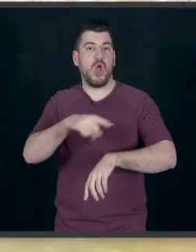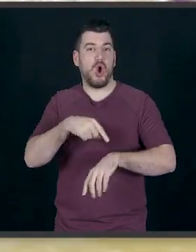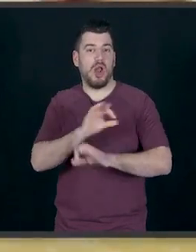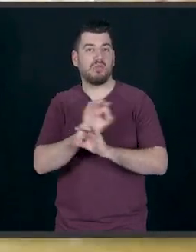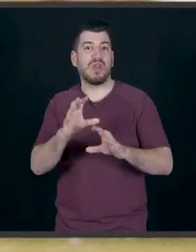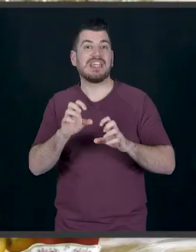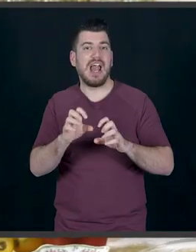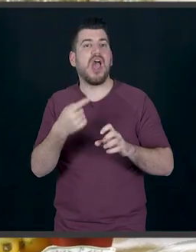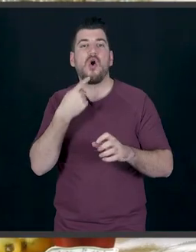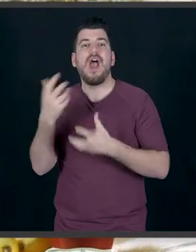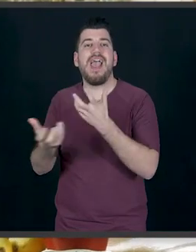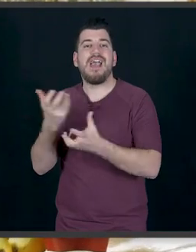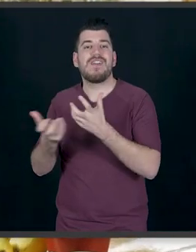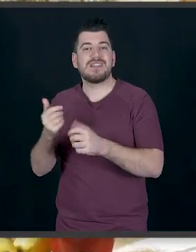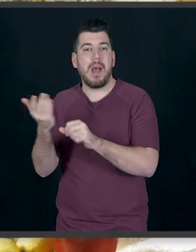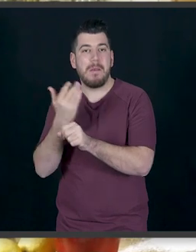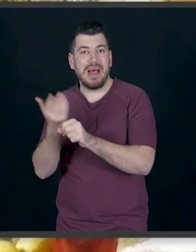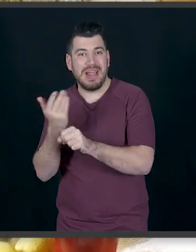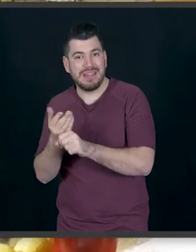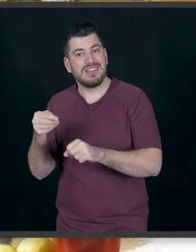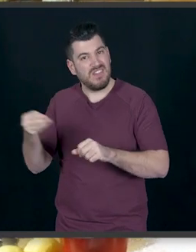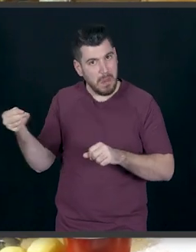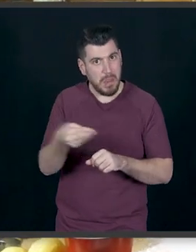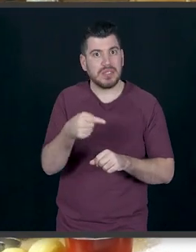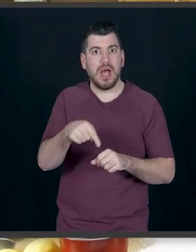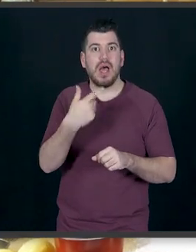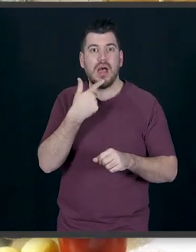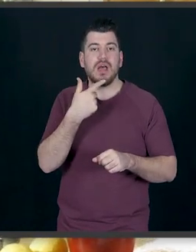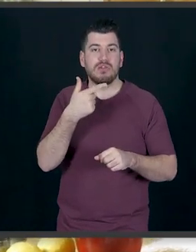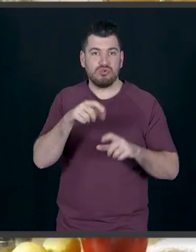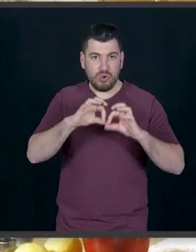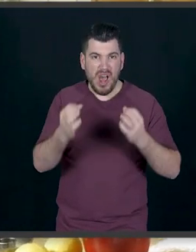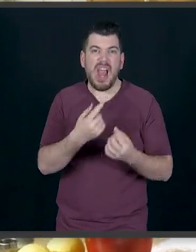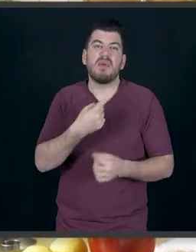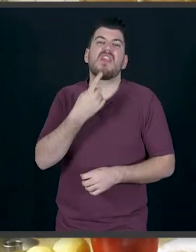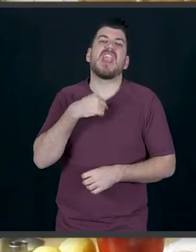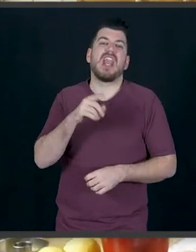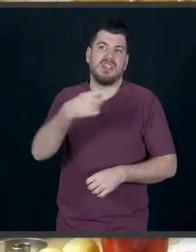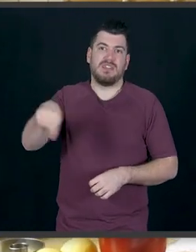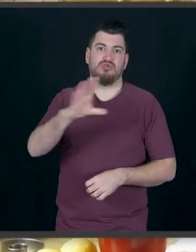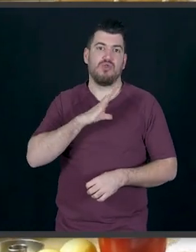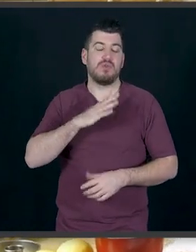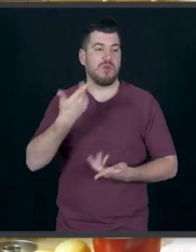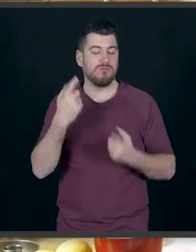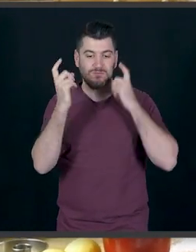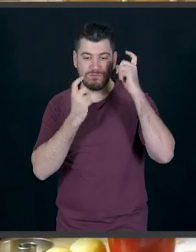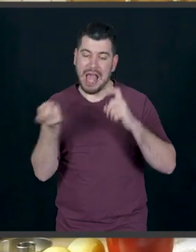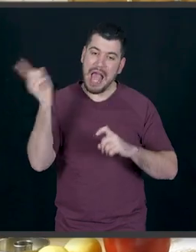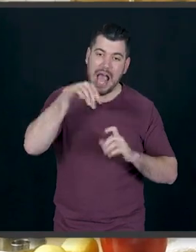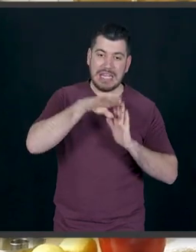Οπότε έβραζα πατάτες και βάζε κανονικές πατάτες μέσα στα ντόνατς, αλλά επειδή δεν αρέσει γενικά στον κόσμο, προσπάθησα να βρω μία συνταγή,